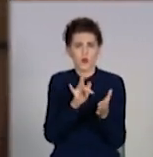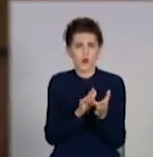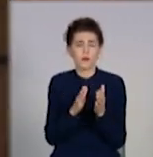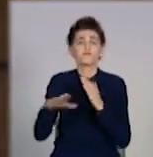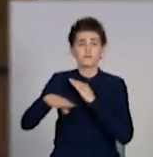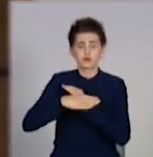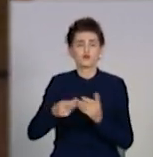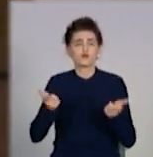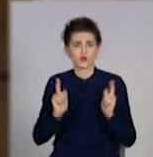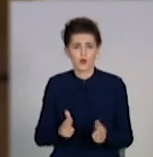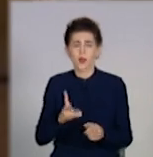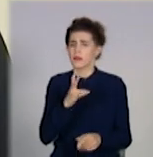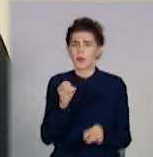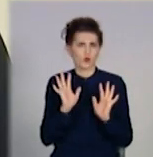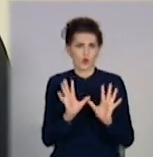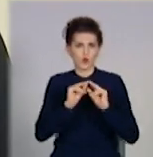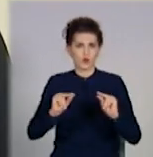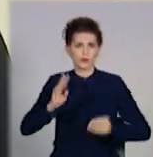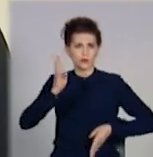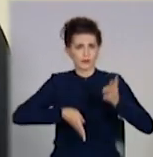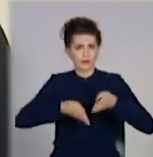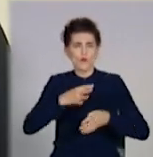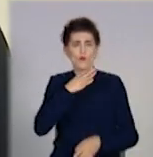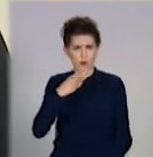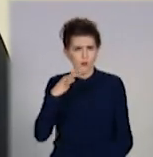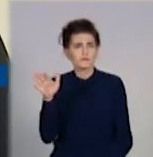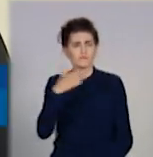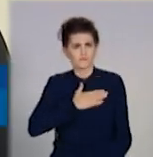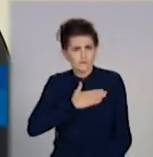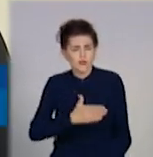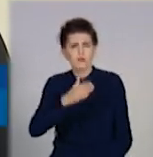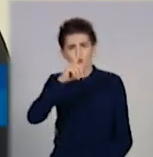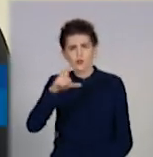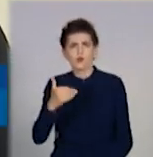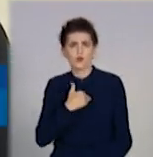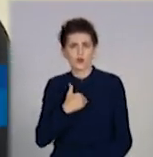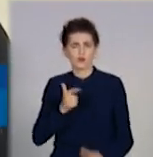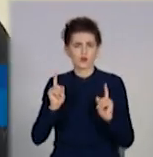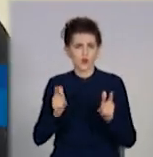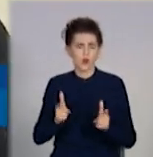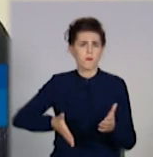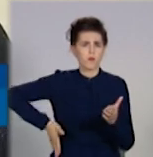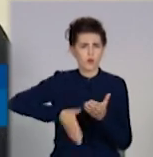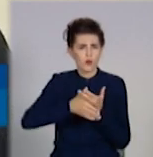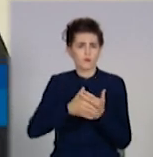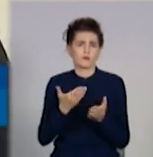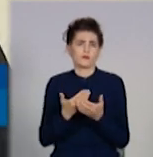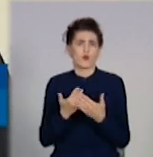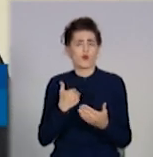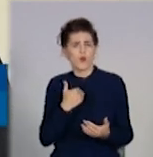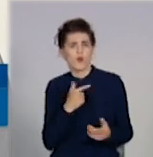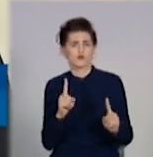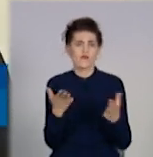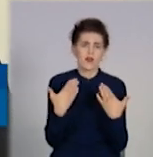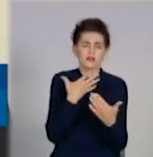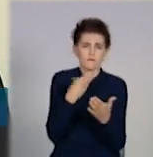відгукнулися не тільки вчителі. Відкликнулися дуже активно і згодні були і виходити вихідні.